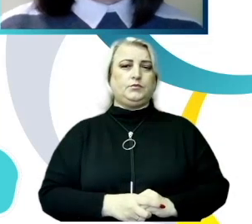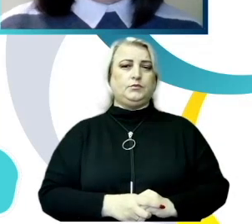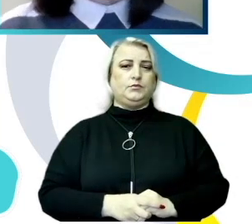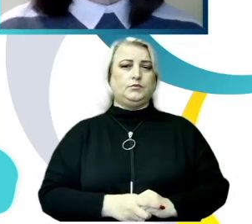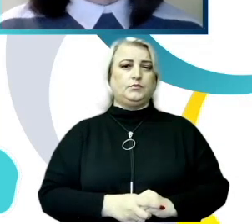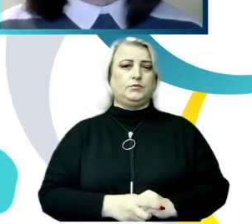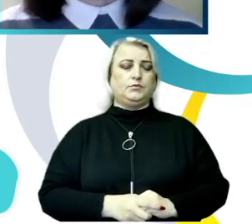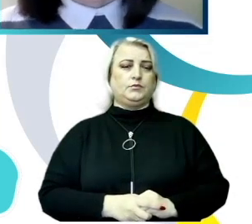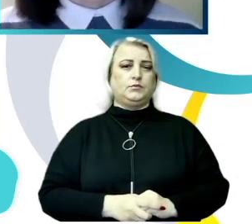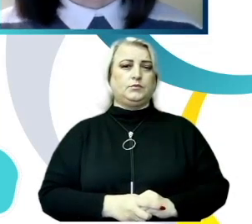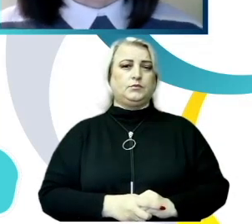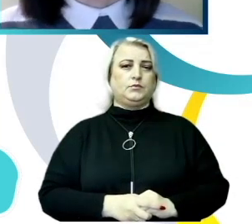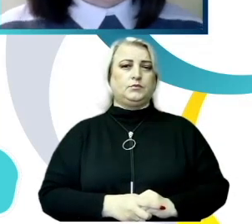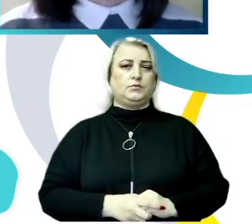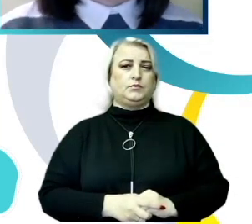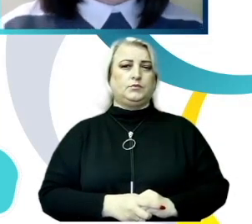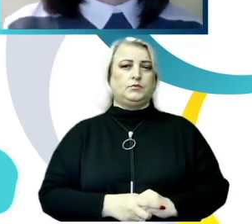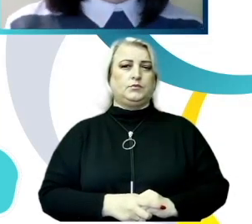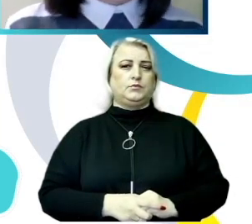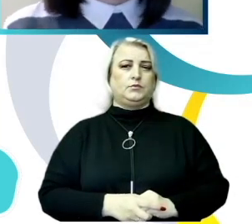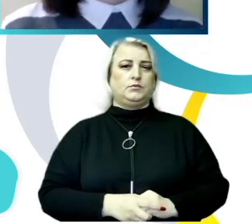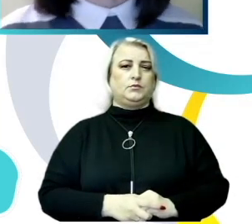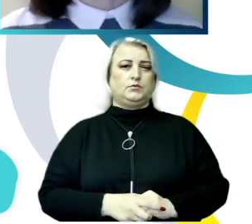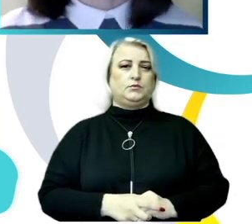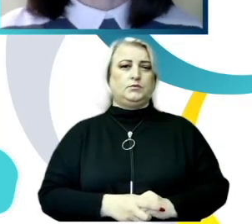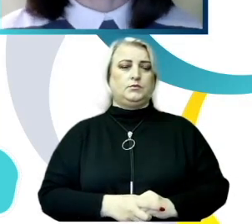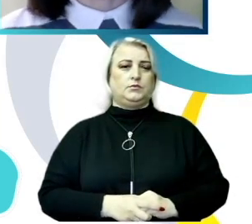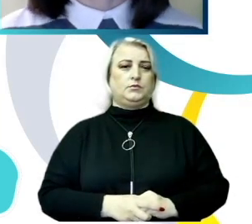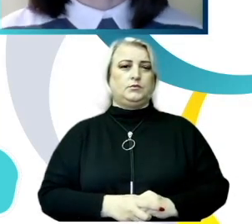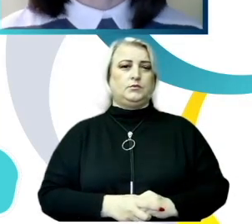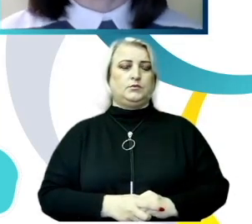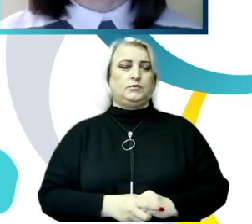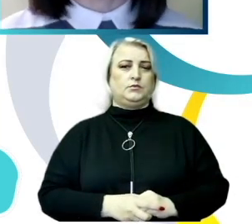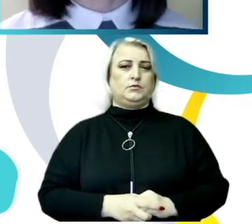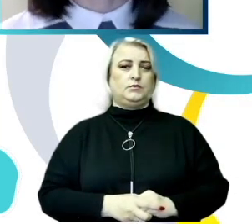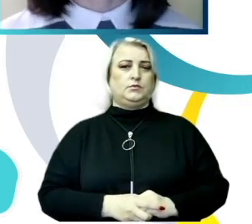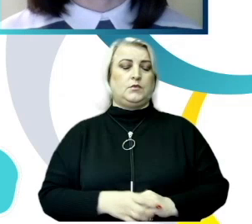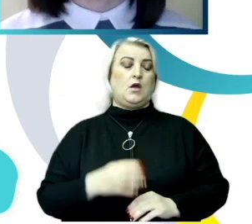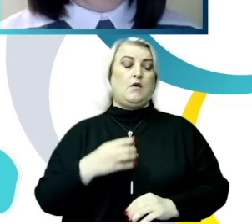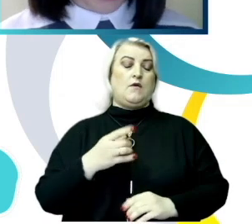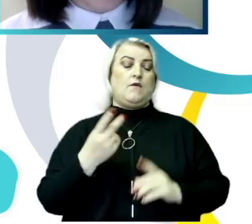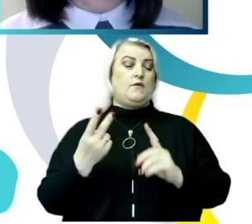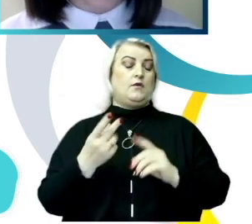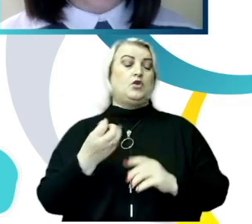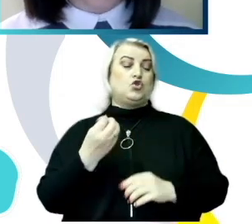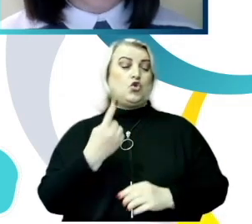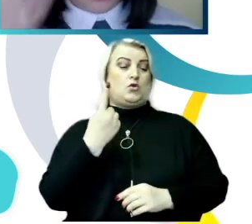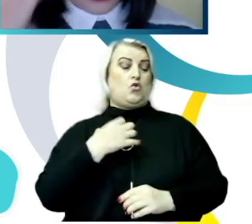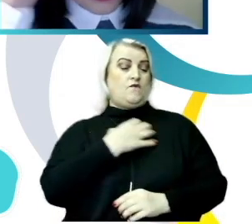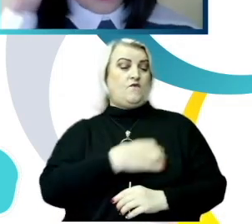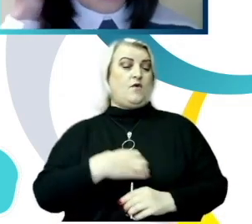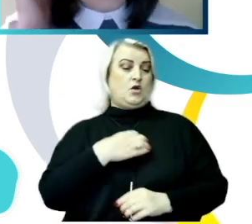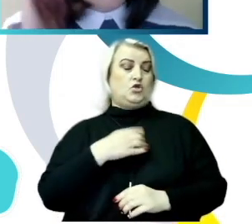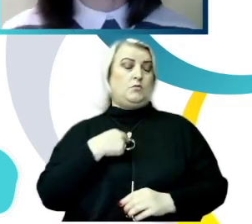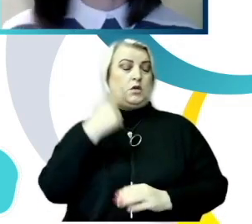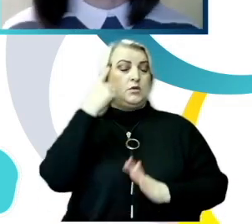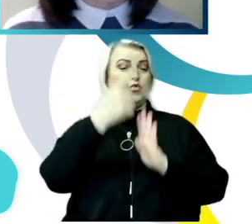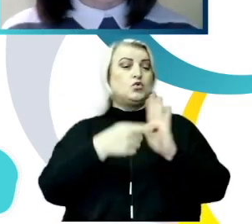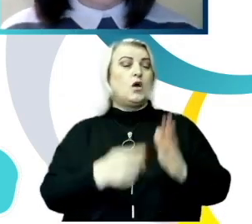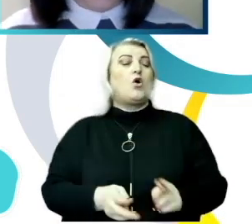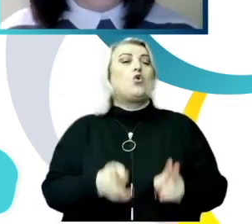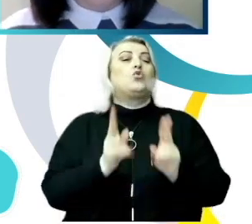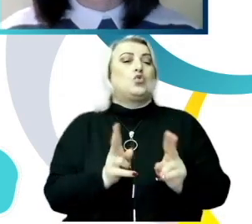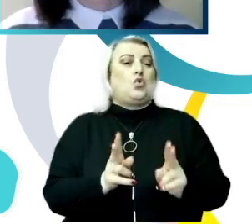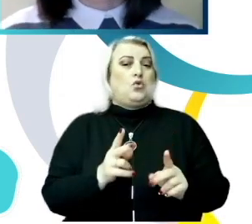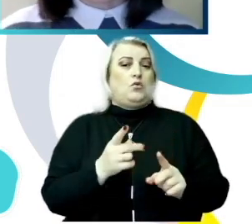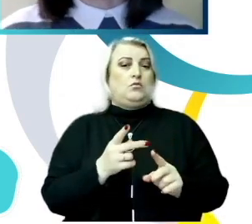O altă întrebare importantă pentru noi era să înțelegem cine sunt cei care totuși